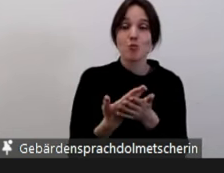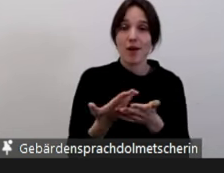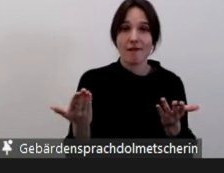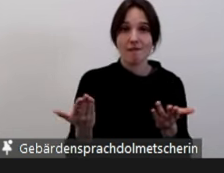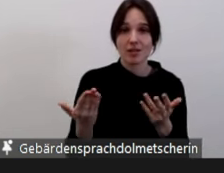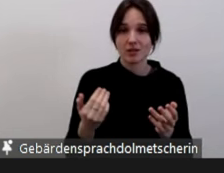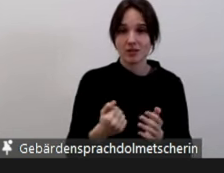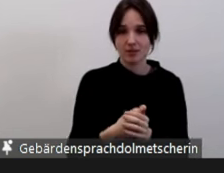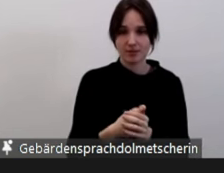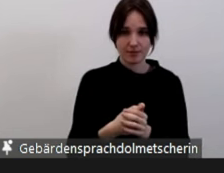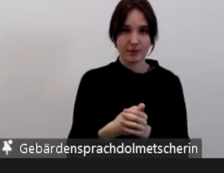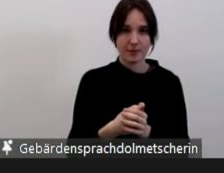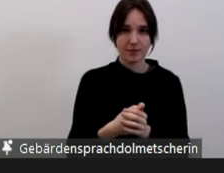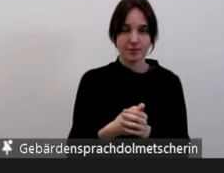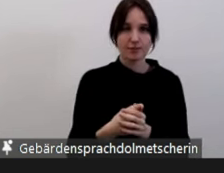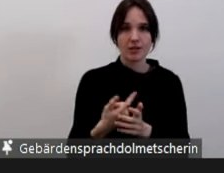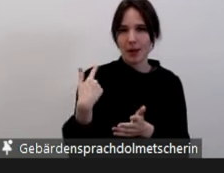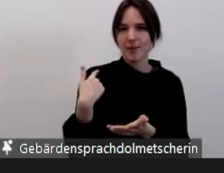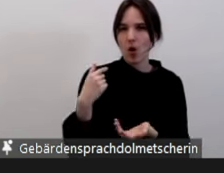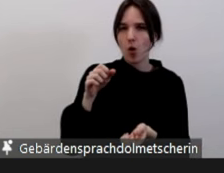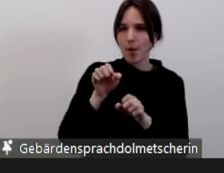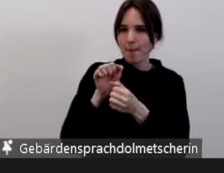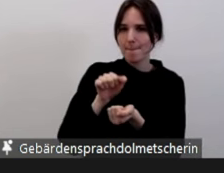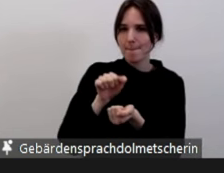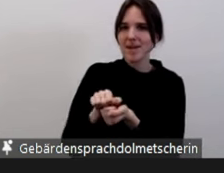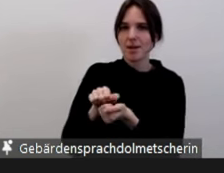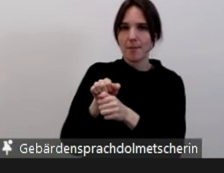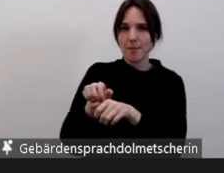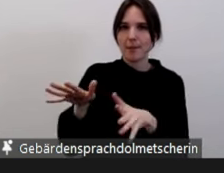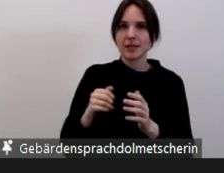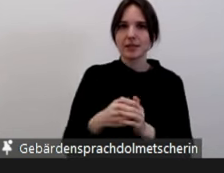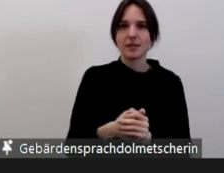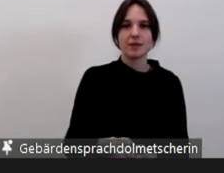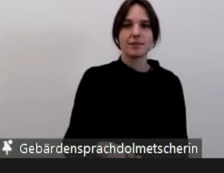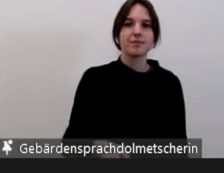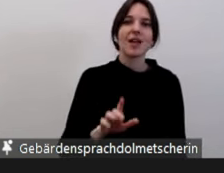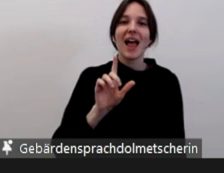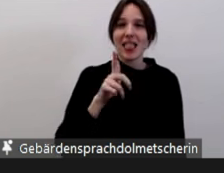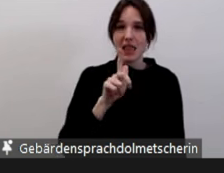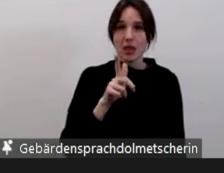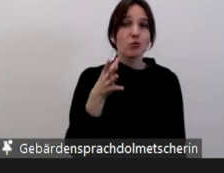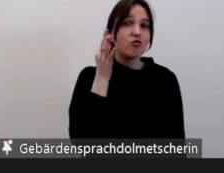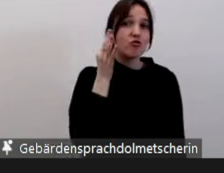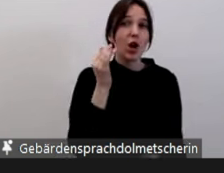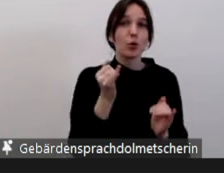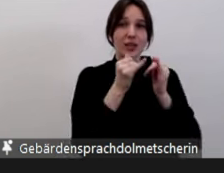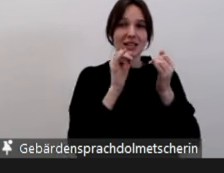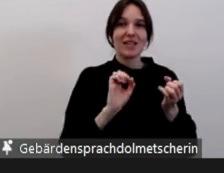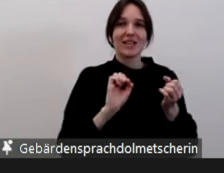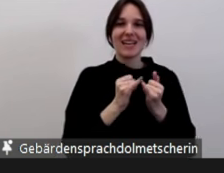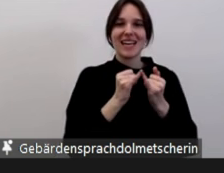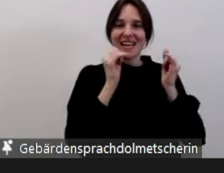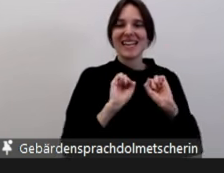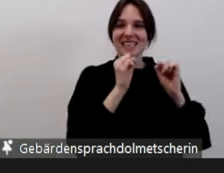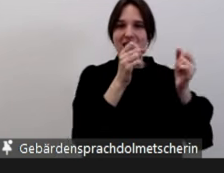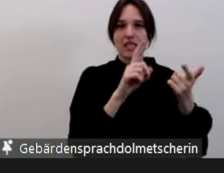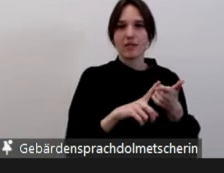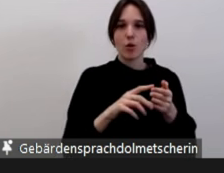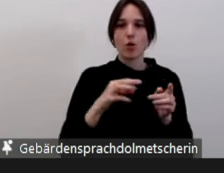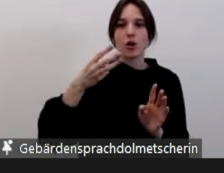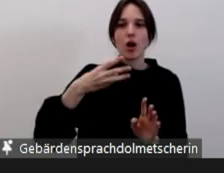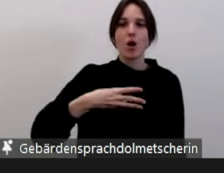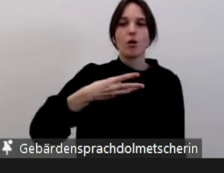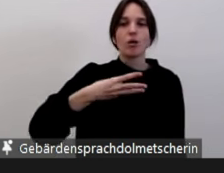erinnern uns vielleicht, das ging auch durch die Presse, der Brandanschlag auf die lesbische Fraueninitiative. Es gab einen Brandsatz auf eine Regenbogenflagge am